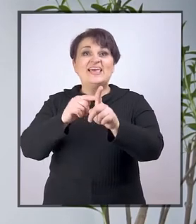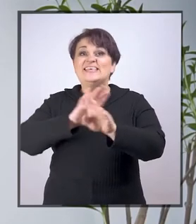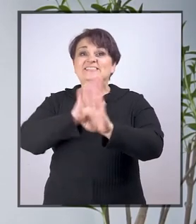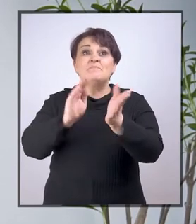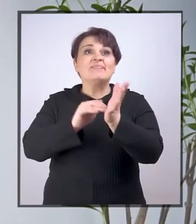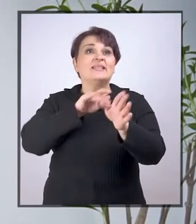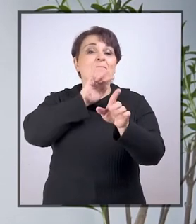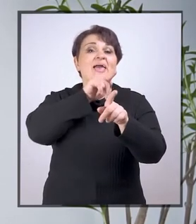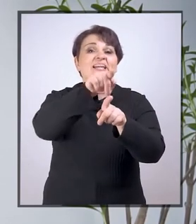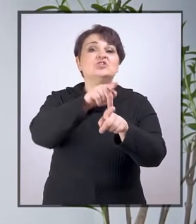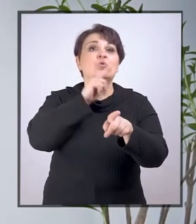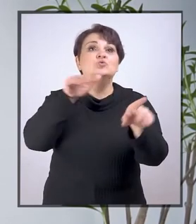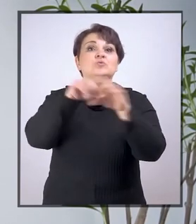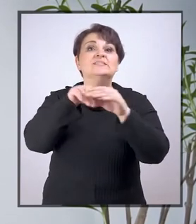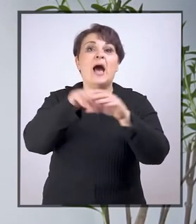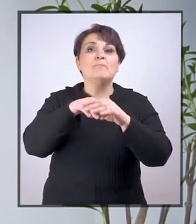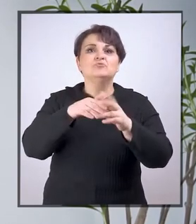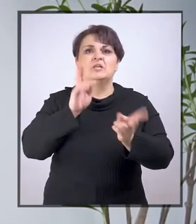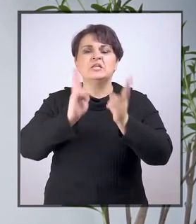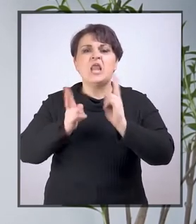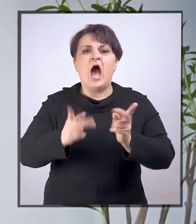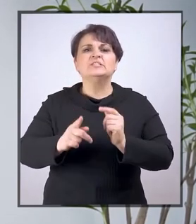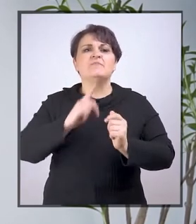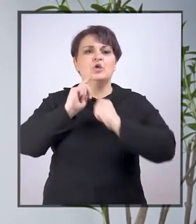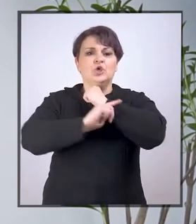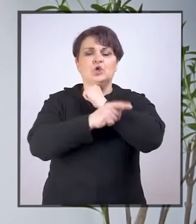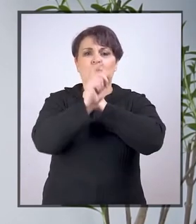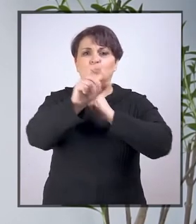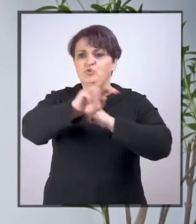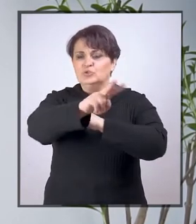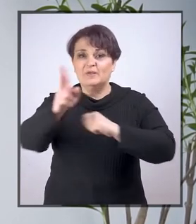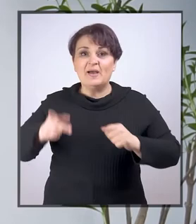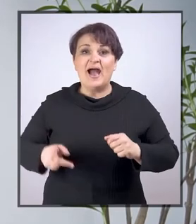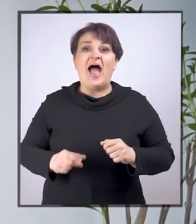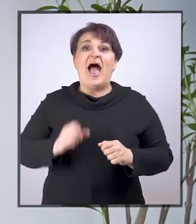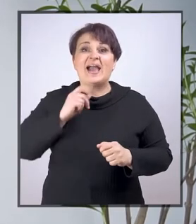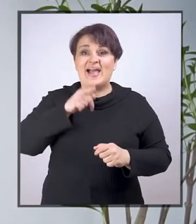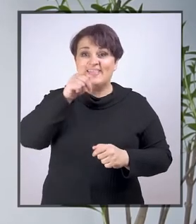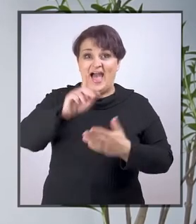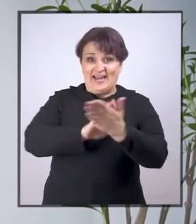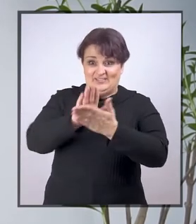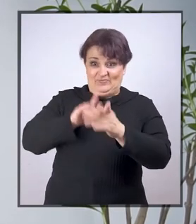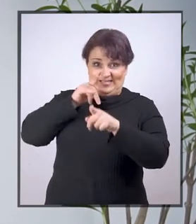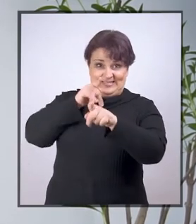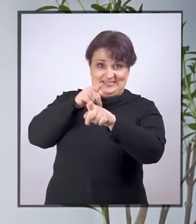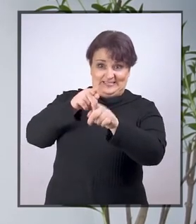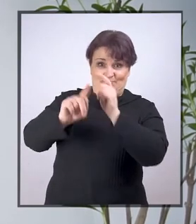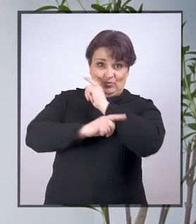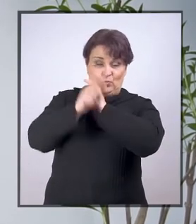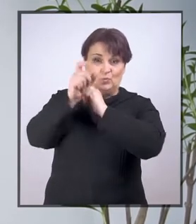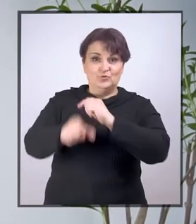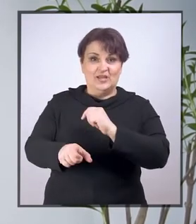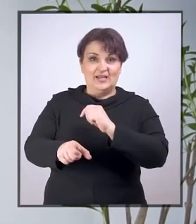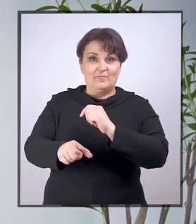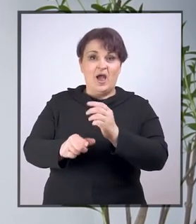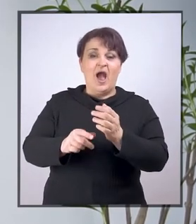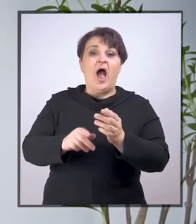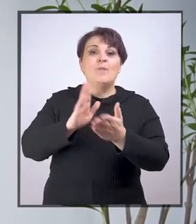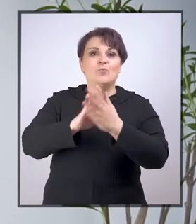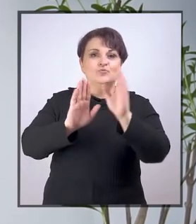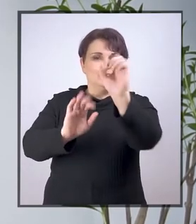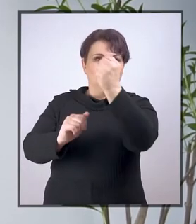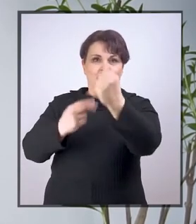Reći svim uposlenicima, učenicima, da kad komuniciraju s tim učenikom,